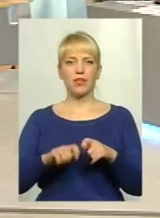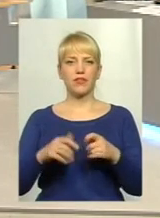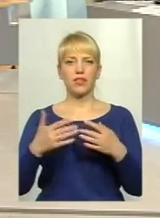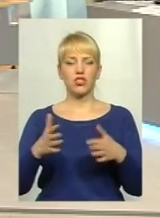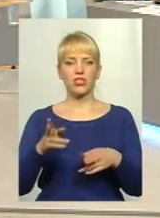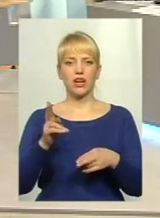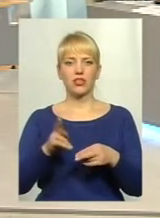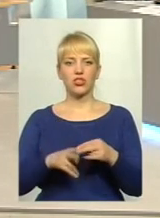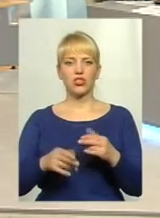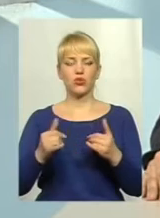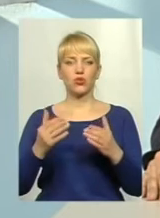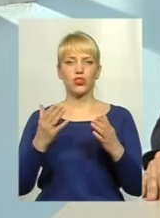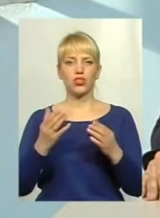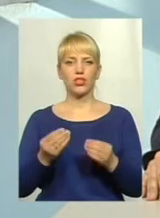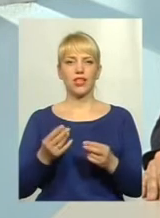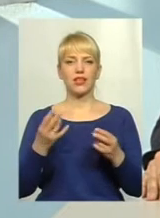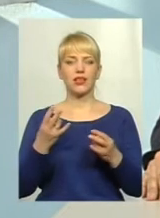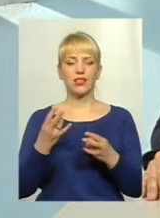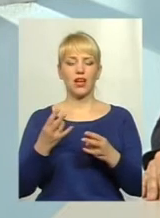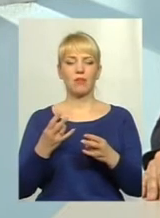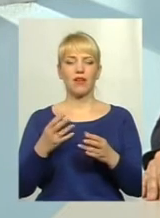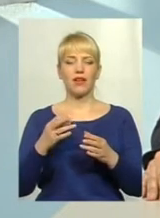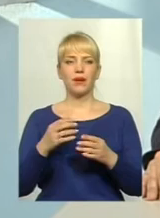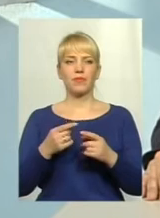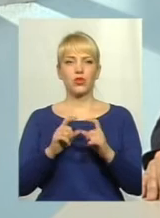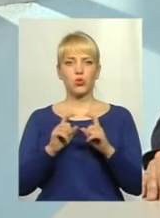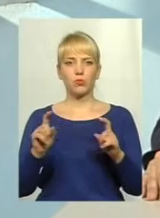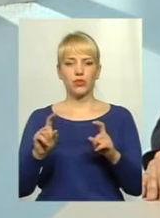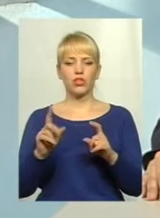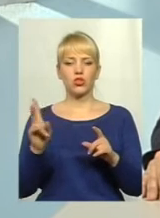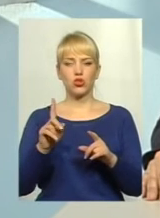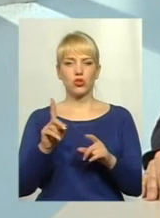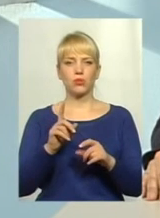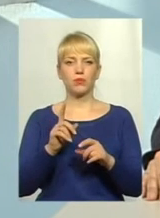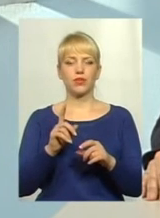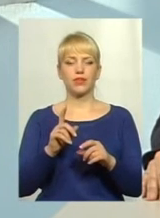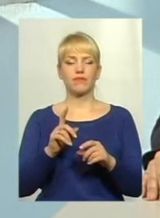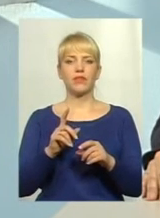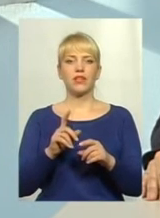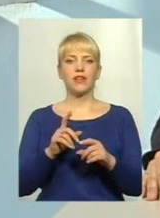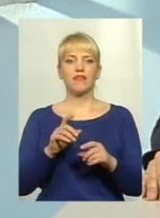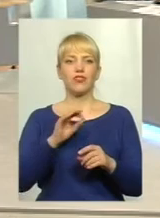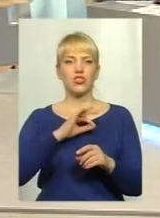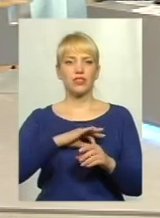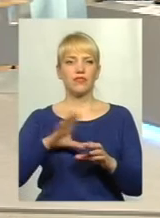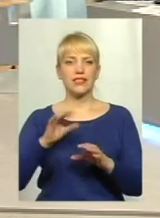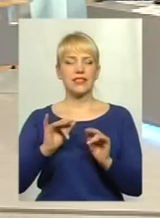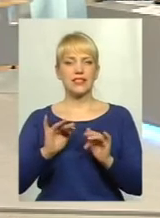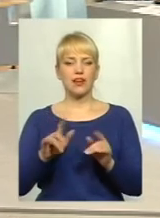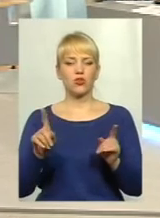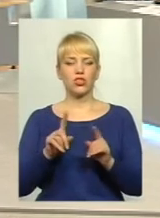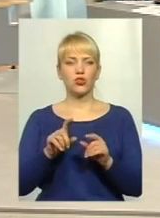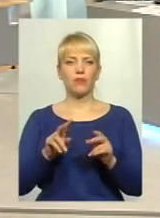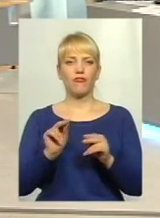і суб'єкт має вжити заході найкоротший термін, щоб усунути даний порушення. Скільки це часу? Скільки йому дається часу для того, щоб